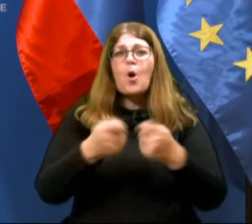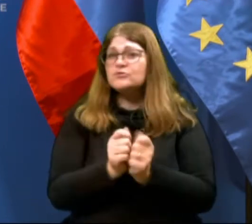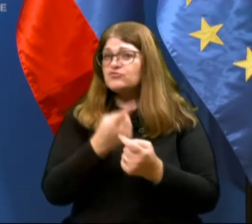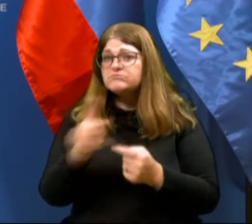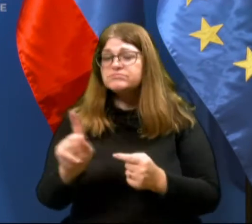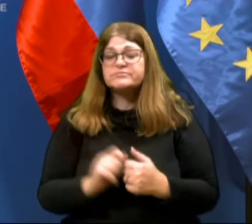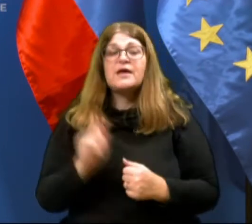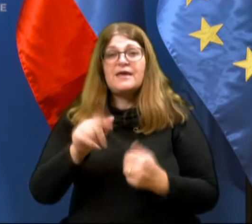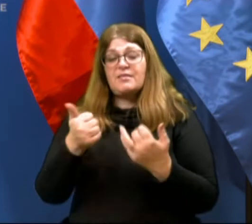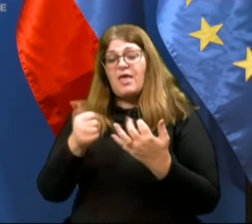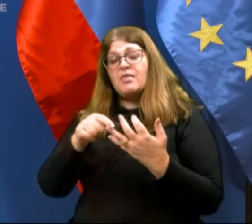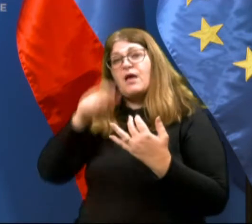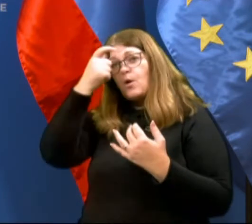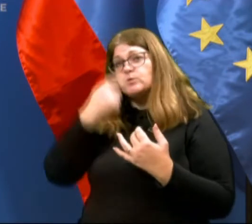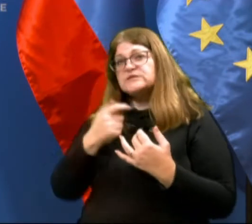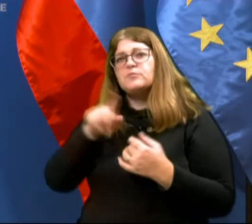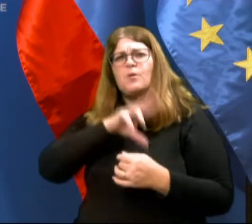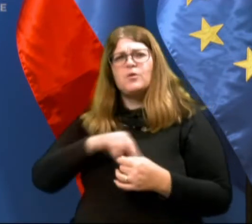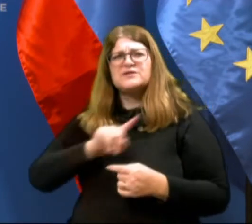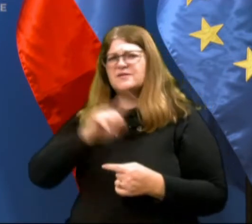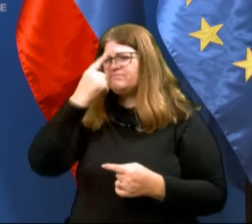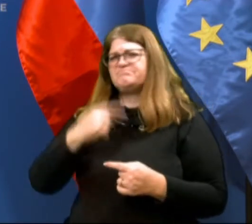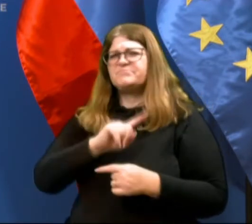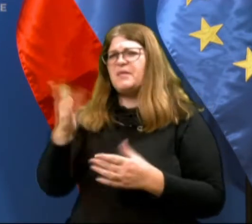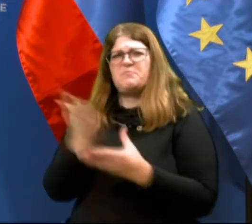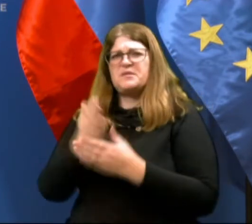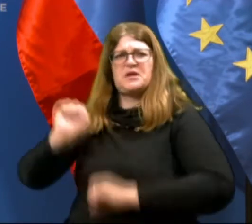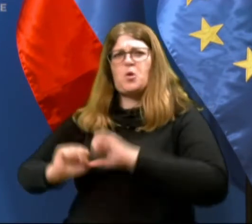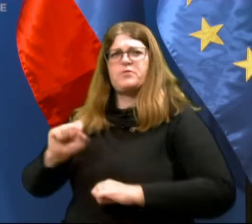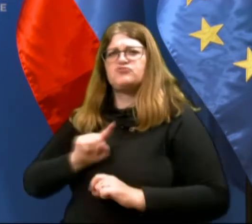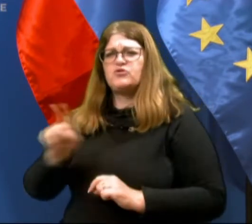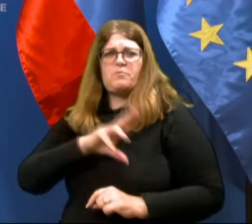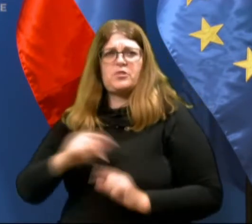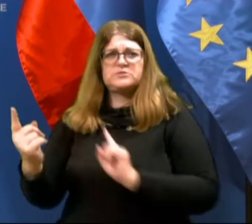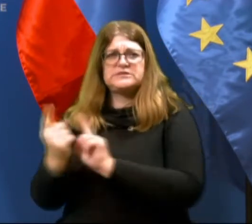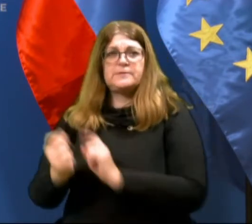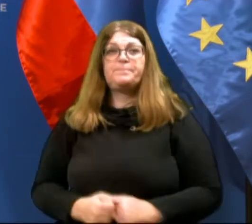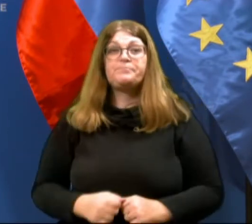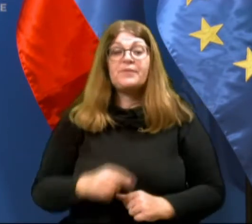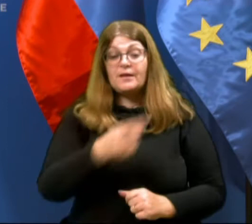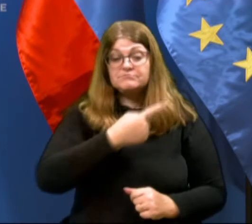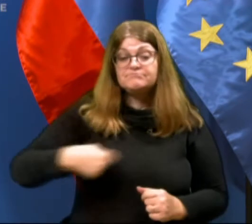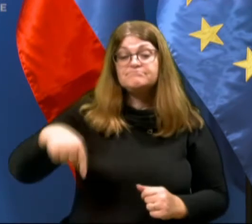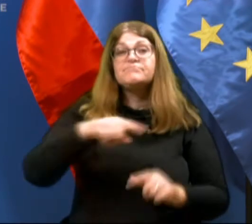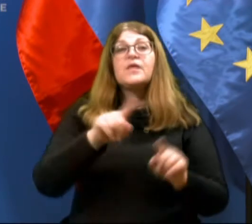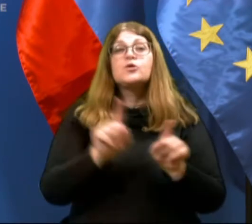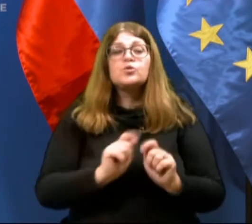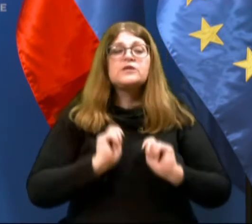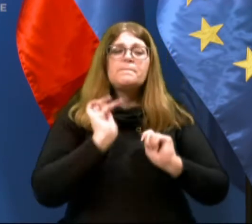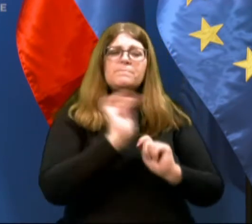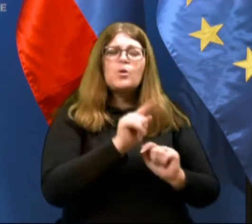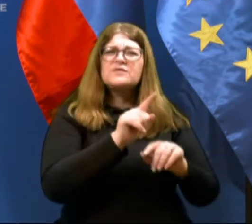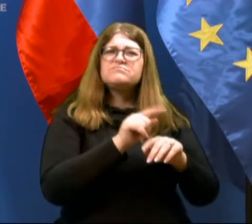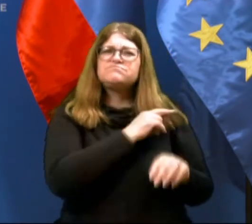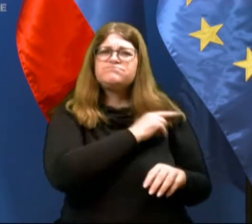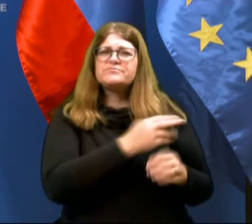in ena oseba se je do policistov nedostajno vedla. Seveda pa je bil v opisnem primeru tudi zopr gostinca podan predlog